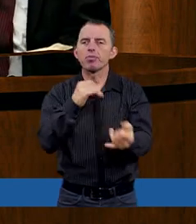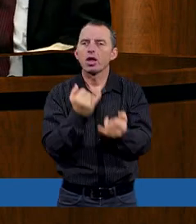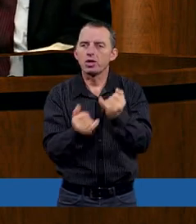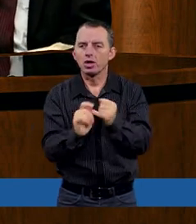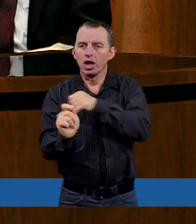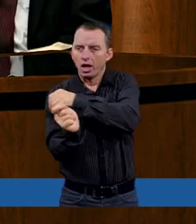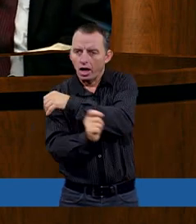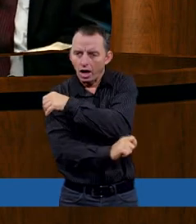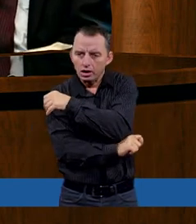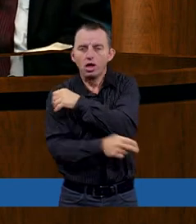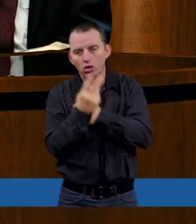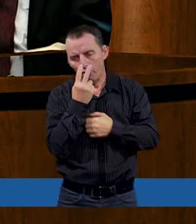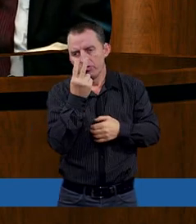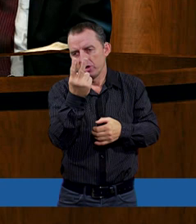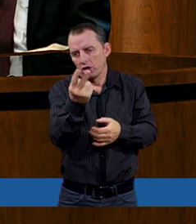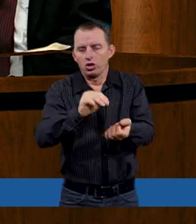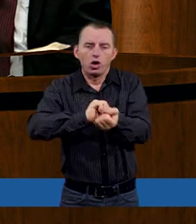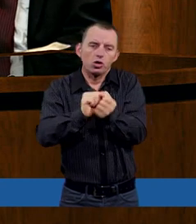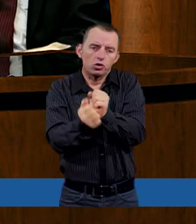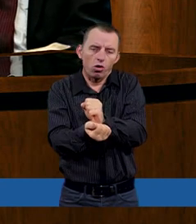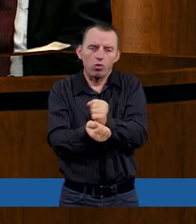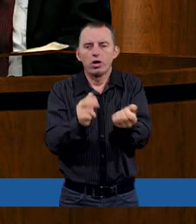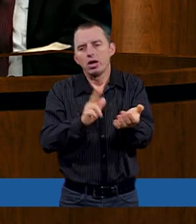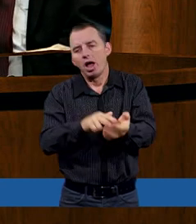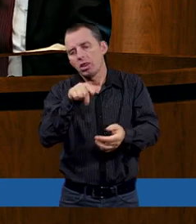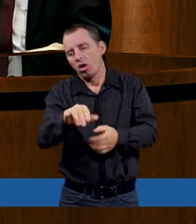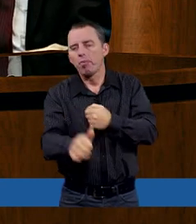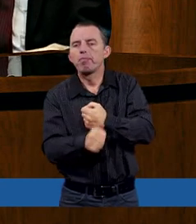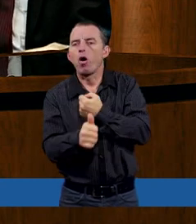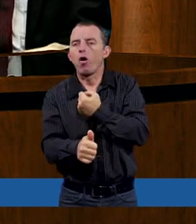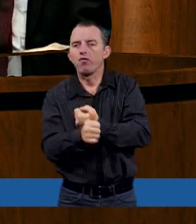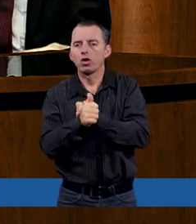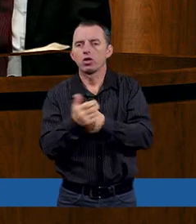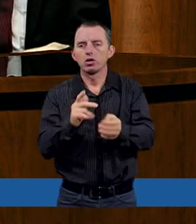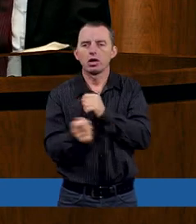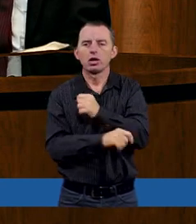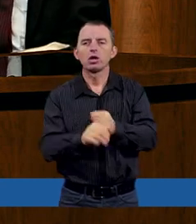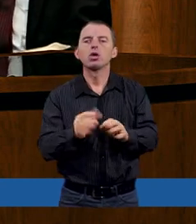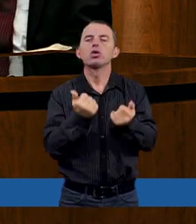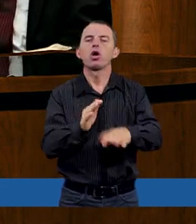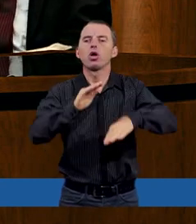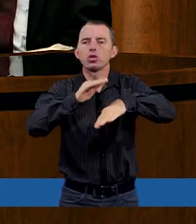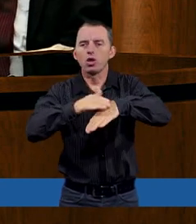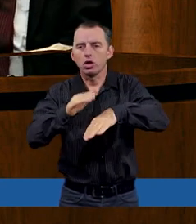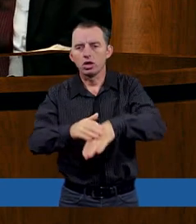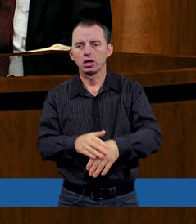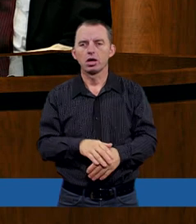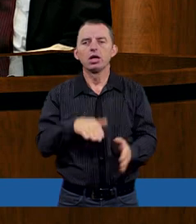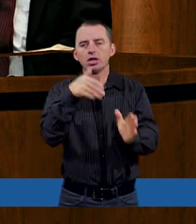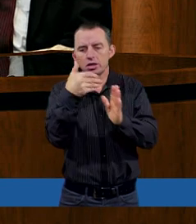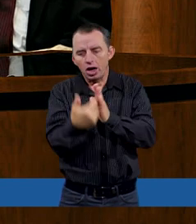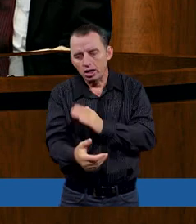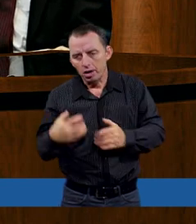karze, to widocznie ma do tego powodu, żeby karzeć. Jeżeli cię to wszystko dotknęło, strata dzieci, strata